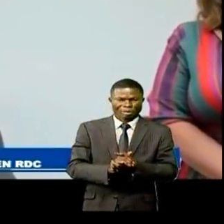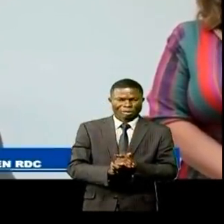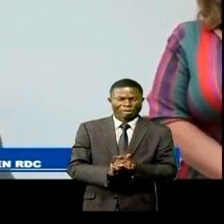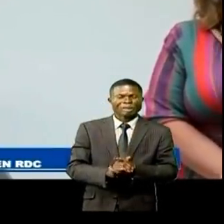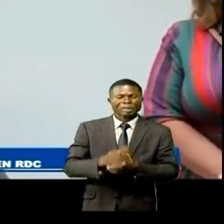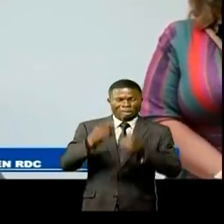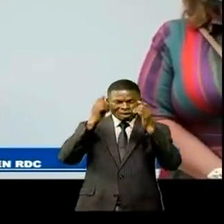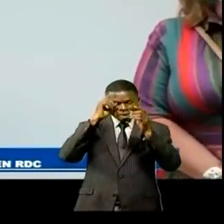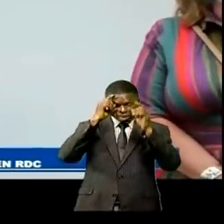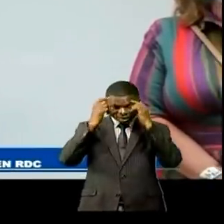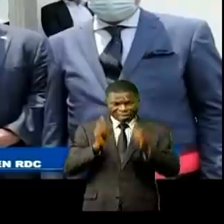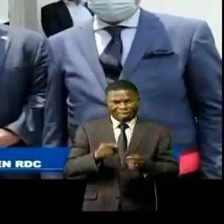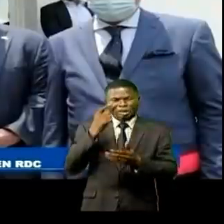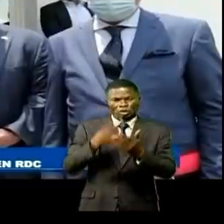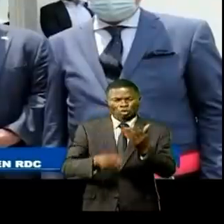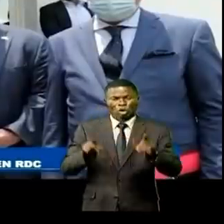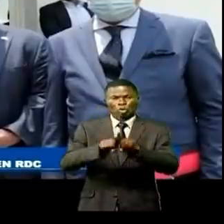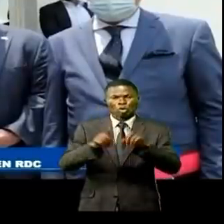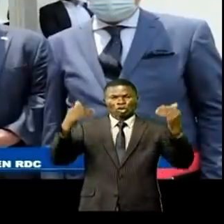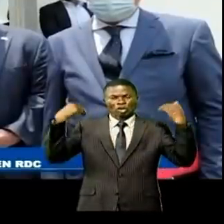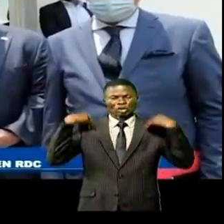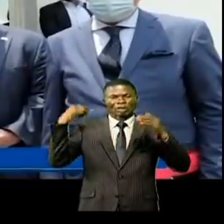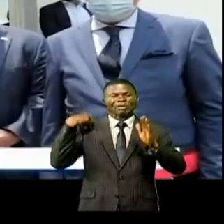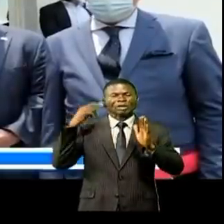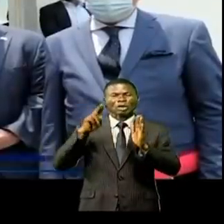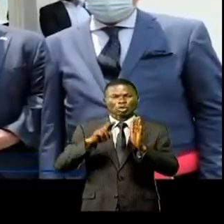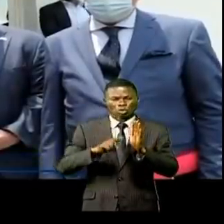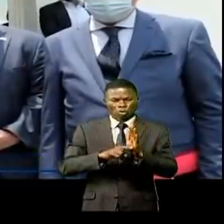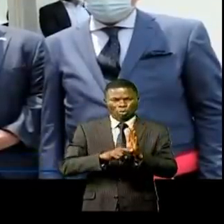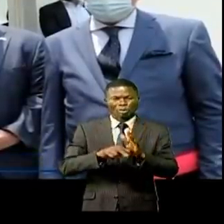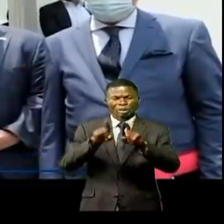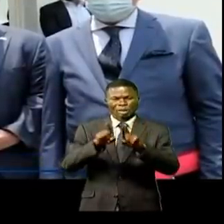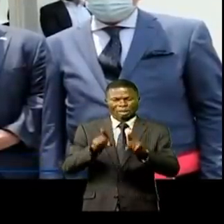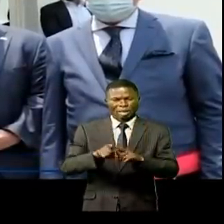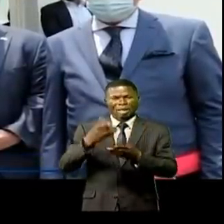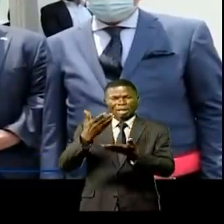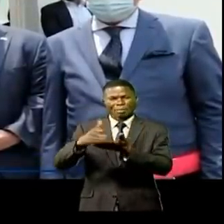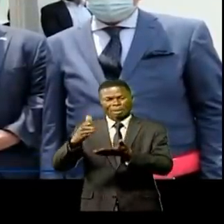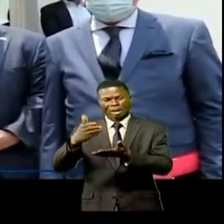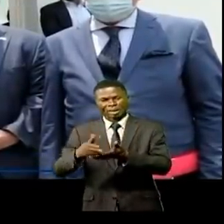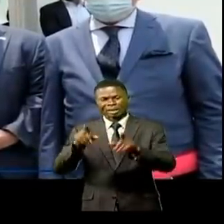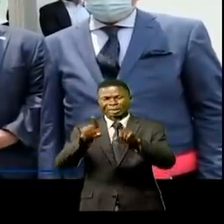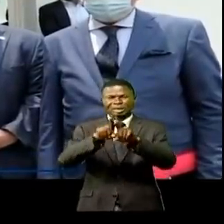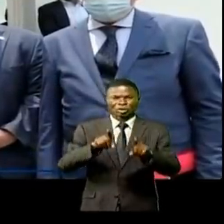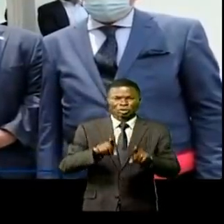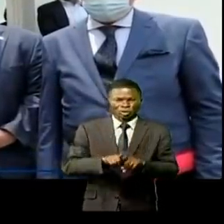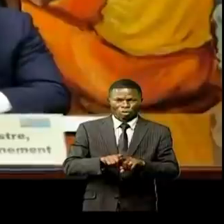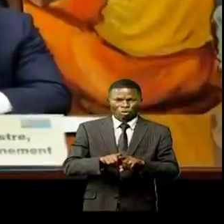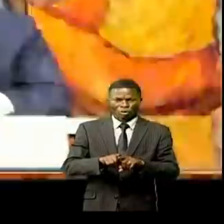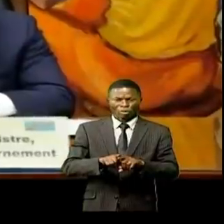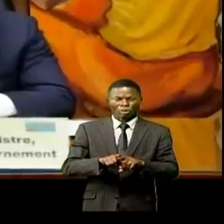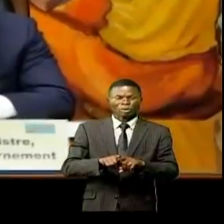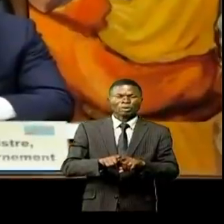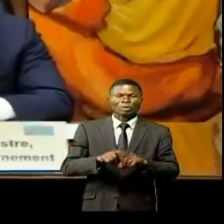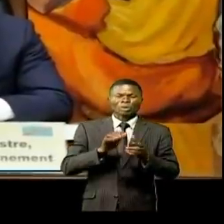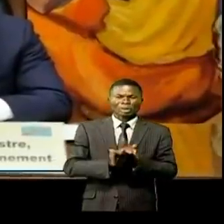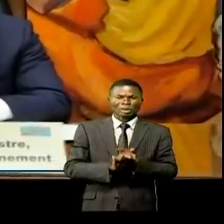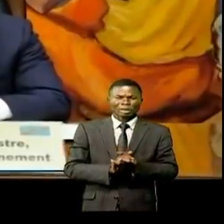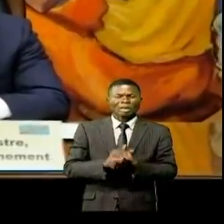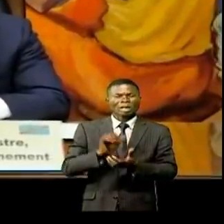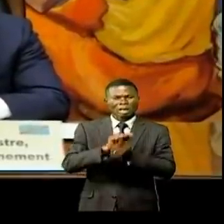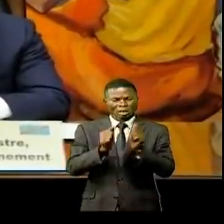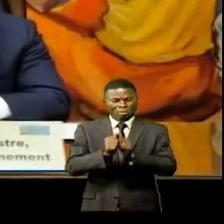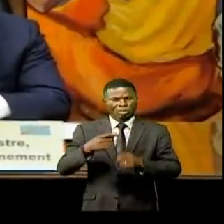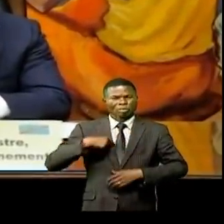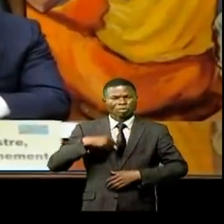vision comme chef du gouvernement et aussi pouvoir partager aussi nos propres, les propres juifs